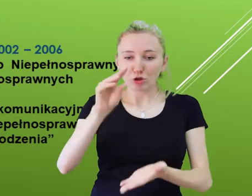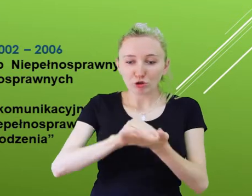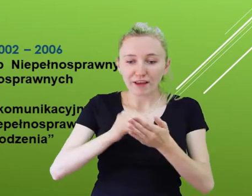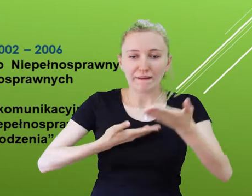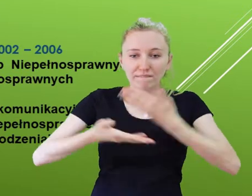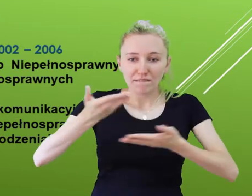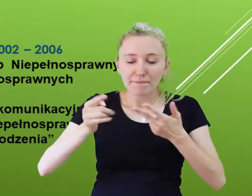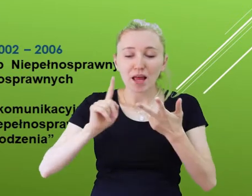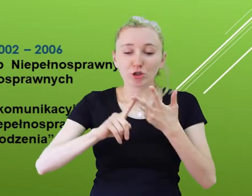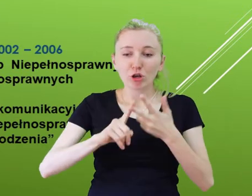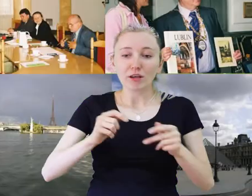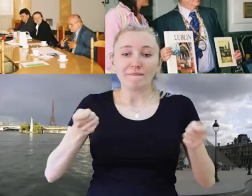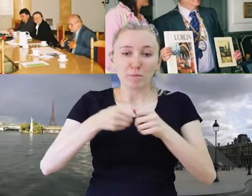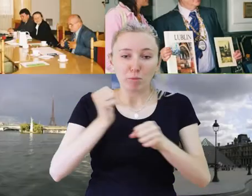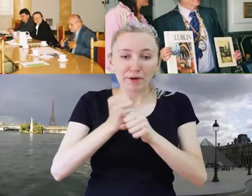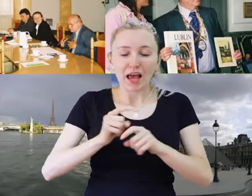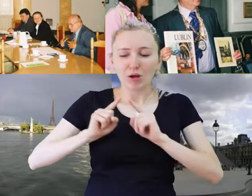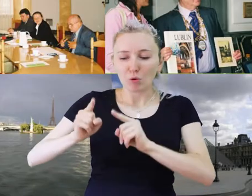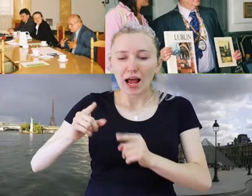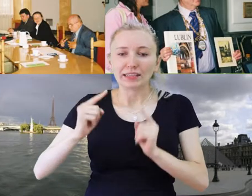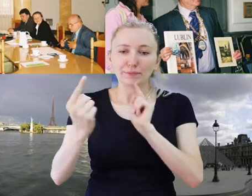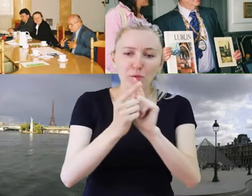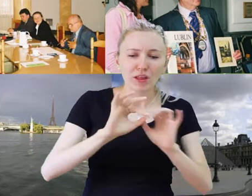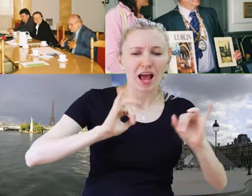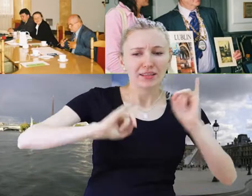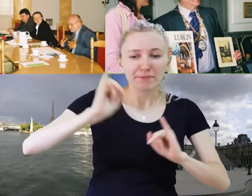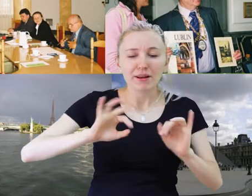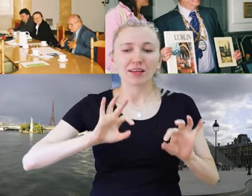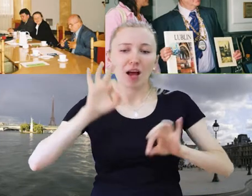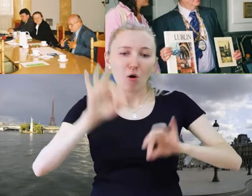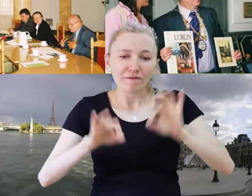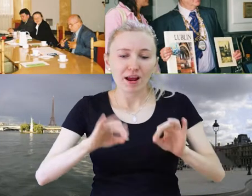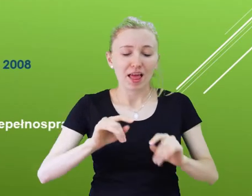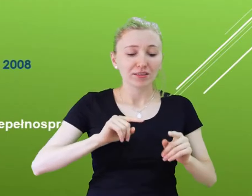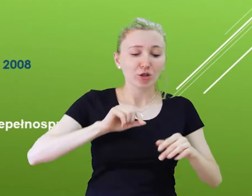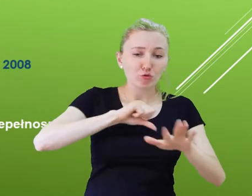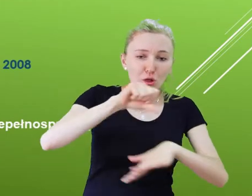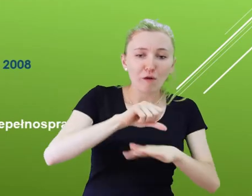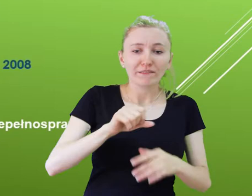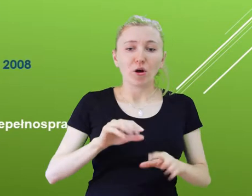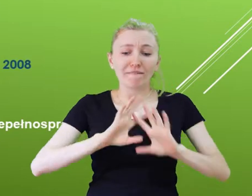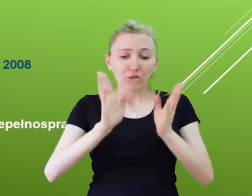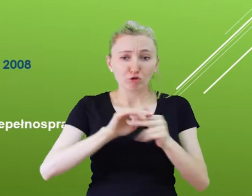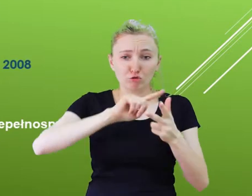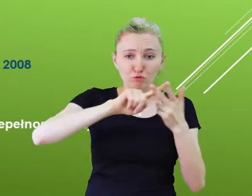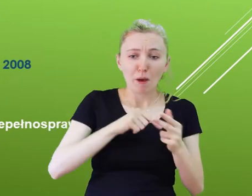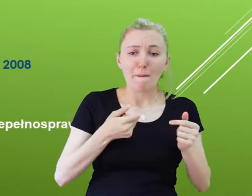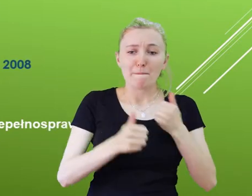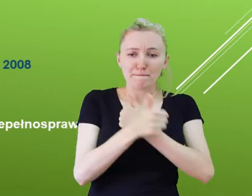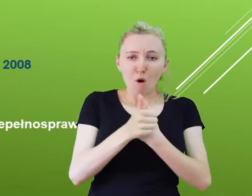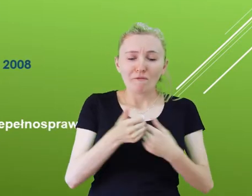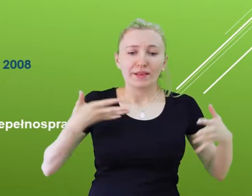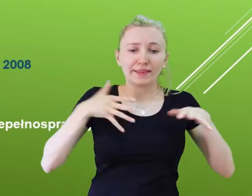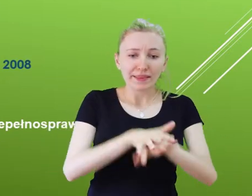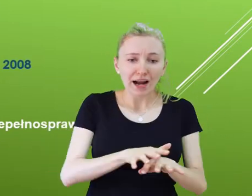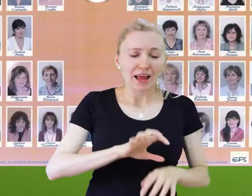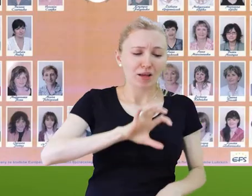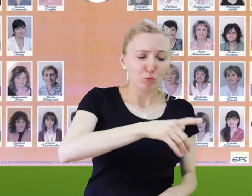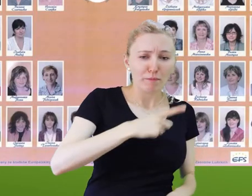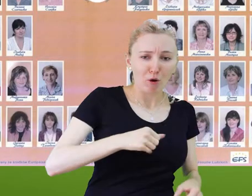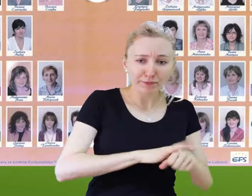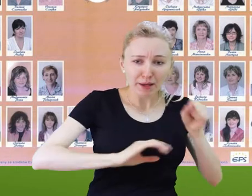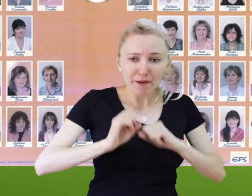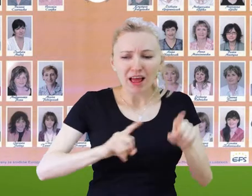organizacji imprez, spotkań i konferencji środowiskowych integruje środowisko osób niepełnosprawnych i pomaga w pracy